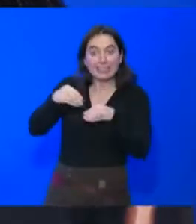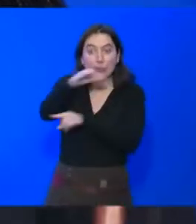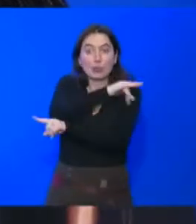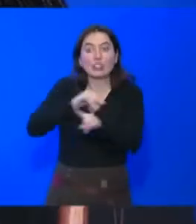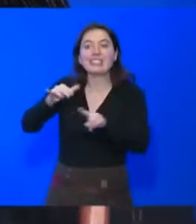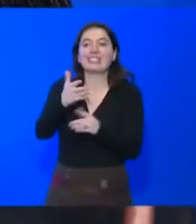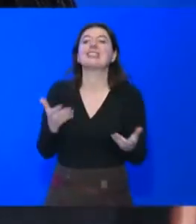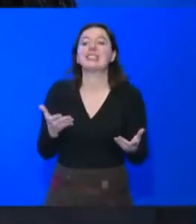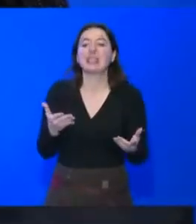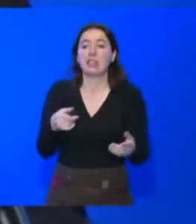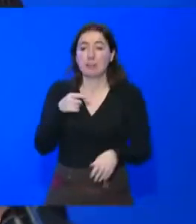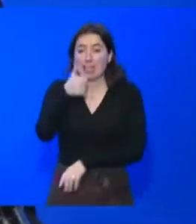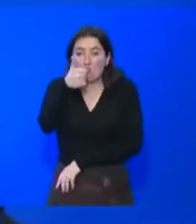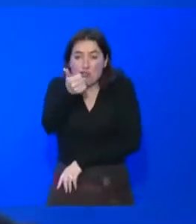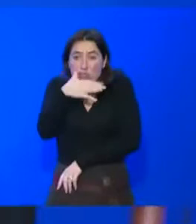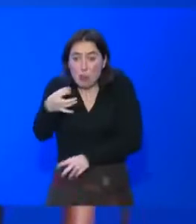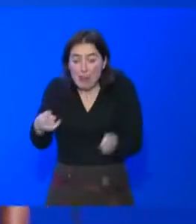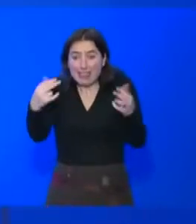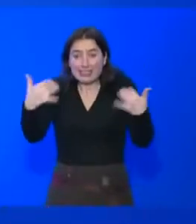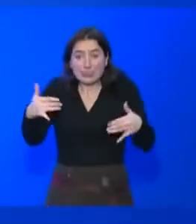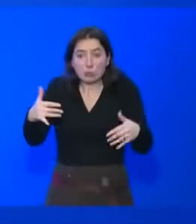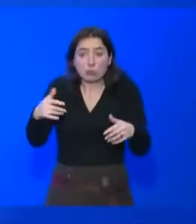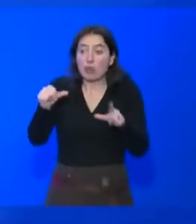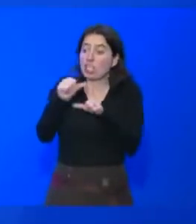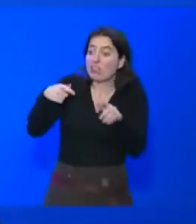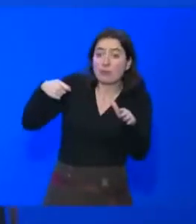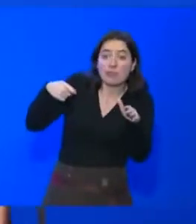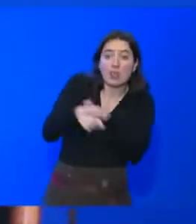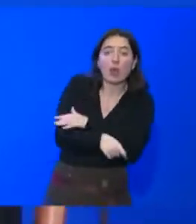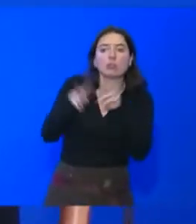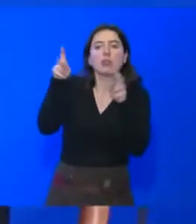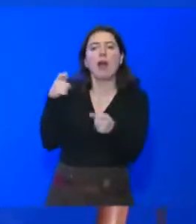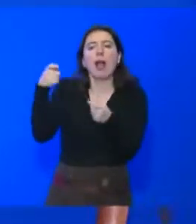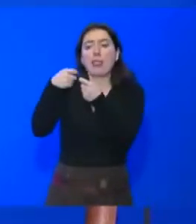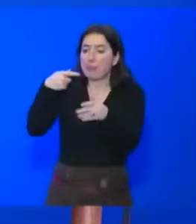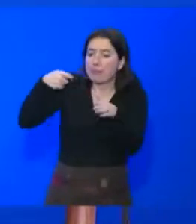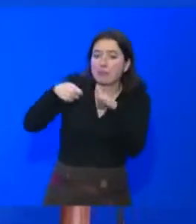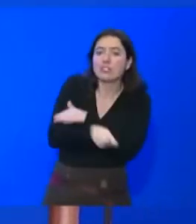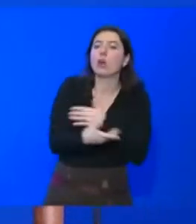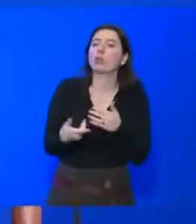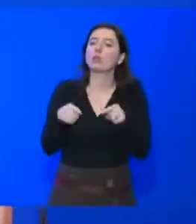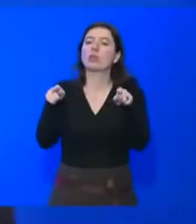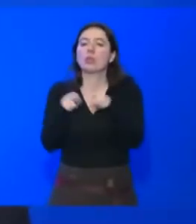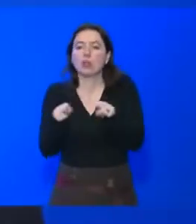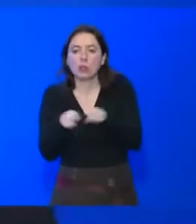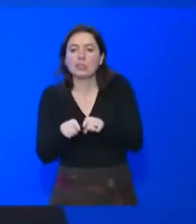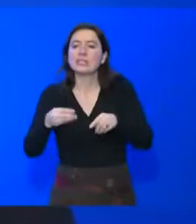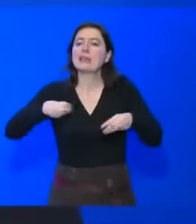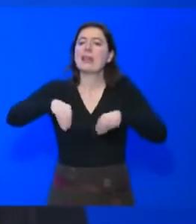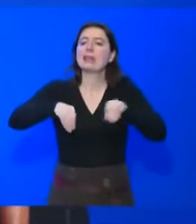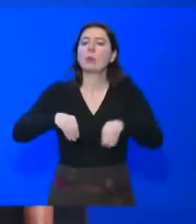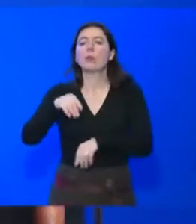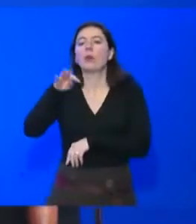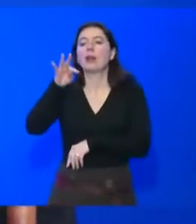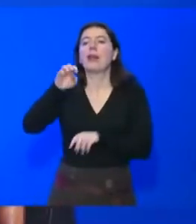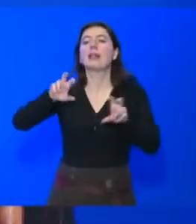financés soit par la GFIP, soit par la DAP. Et puis, y a, bien sûr, pendant le Téléthon, où on voit les maladies génétiques aller donner de l